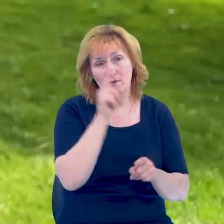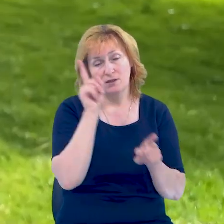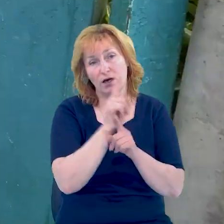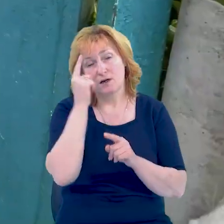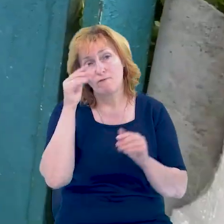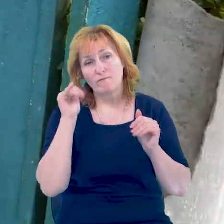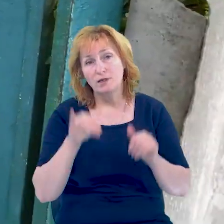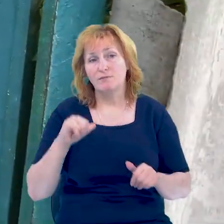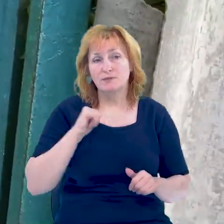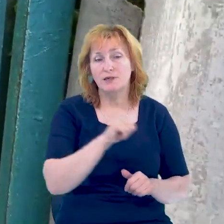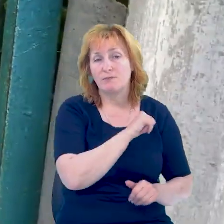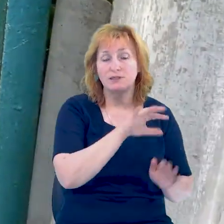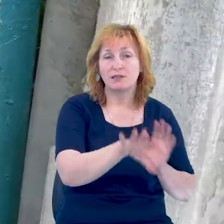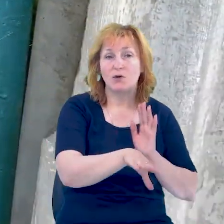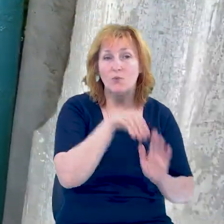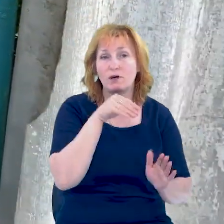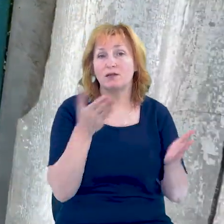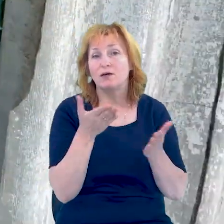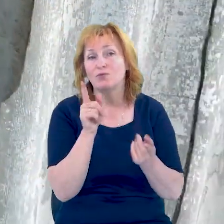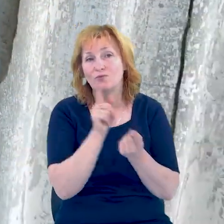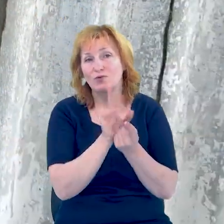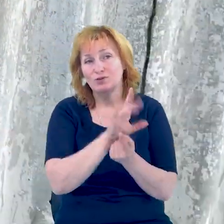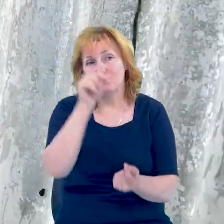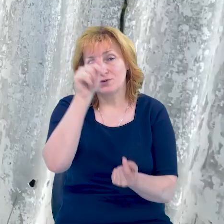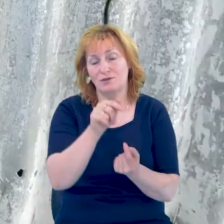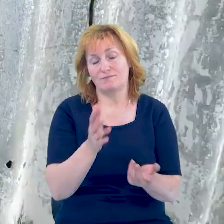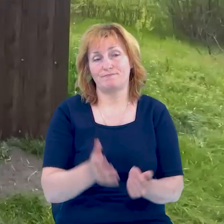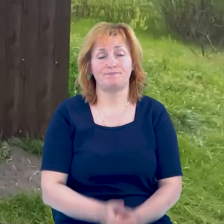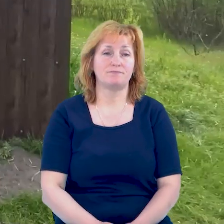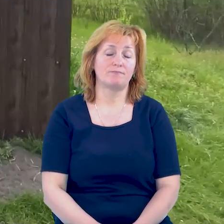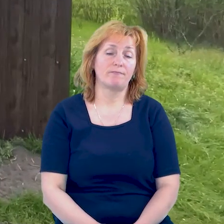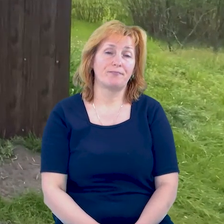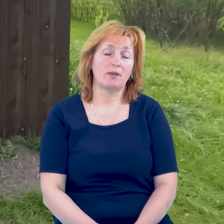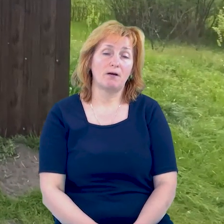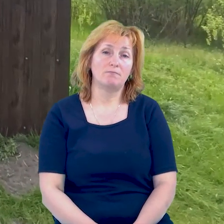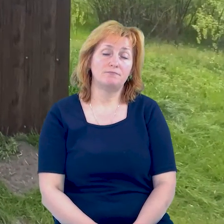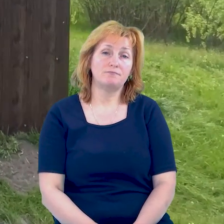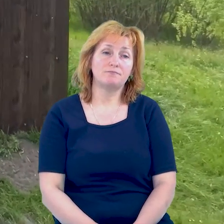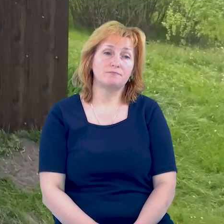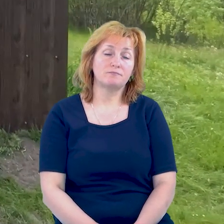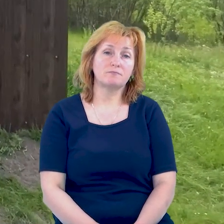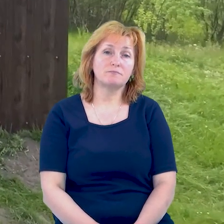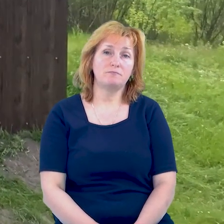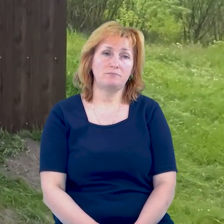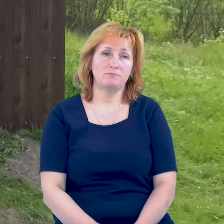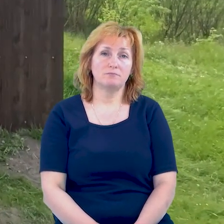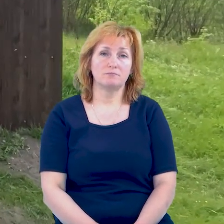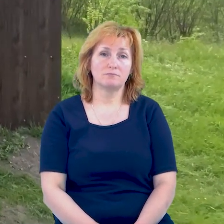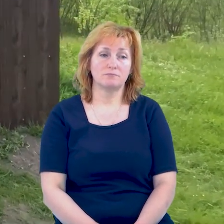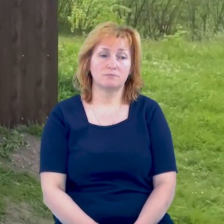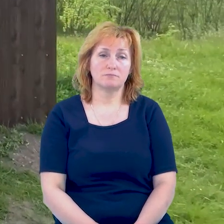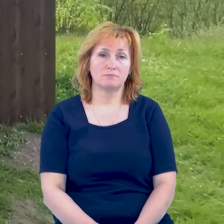аби самостійно обрати, яким він має бути, та нікому не бути винними. Надія Мартишко, Дмитро Потіпака, новини